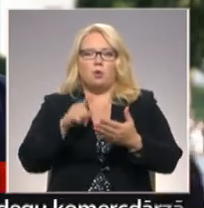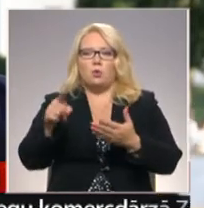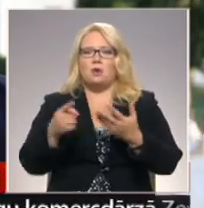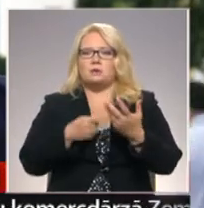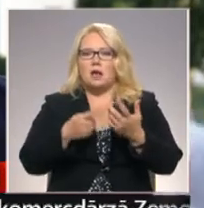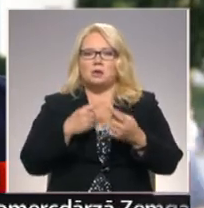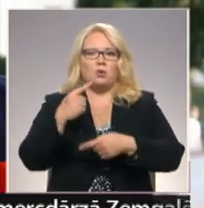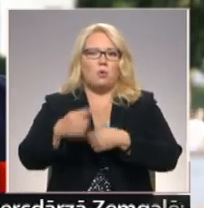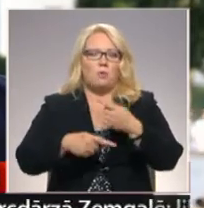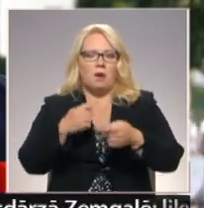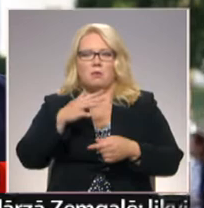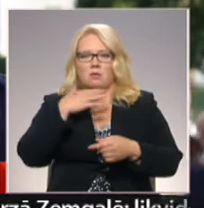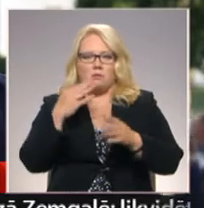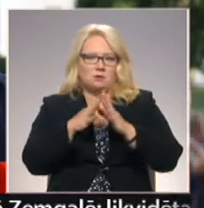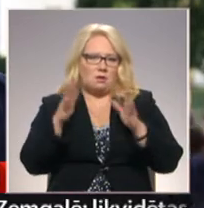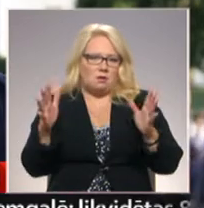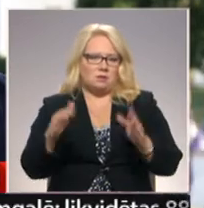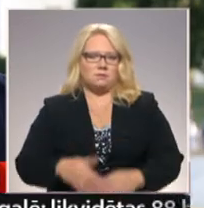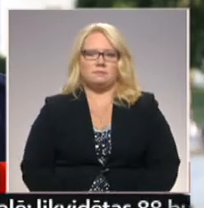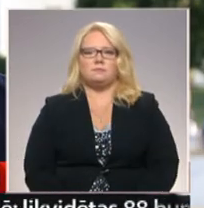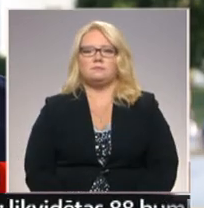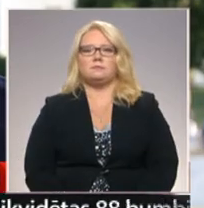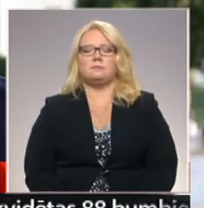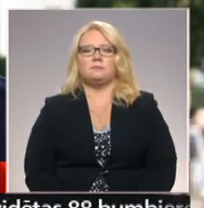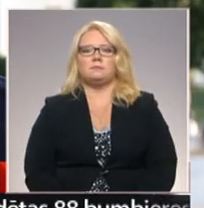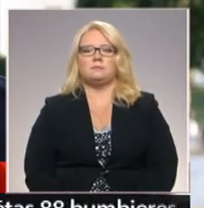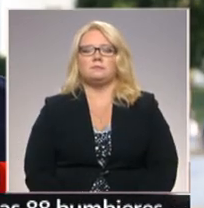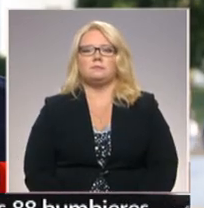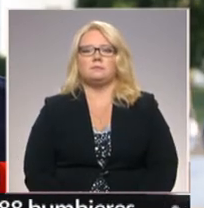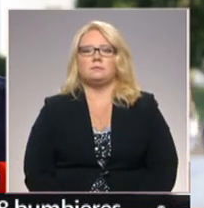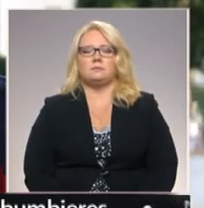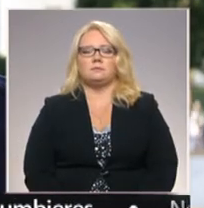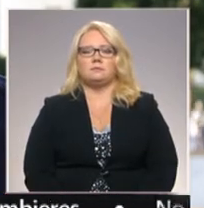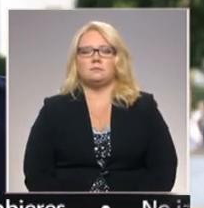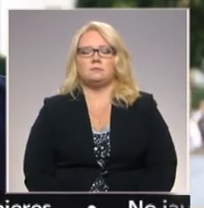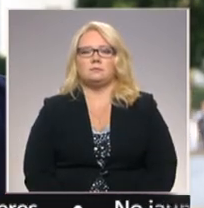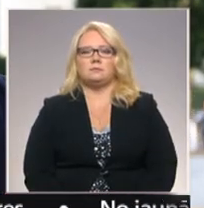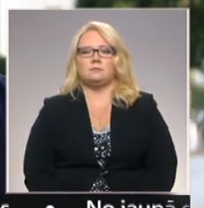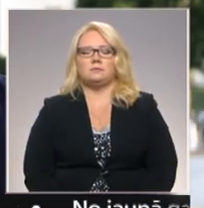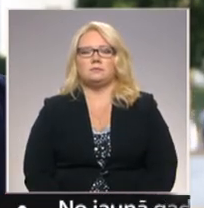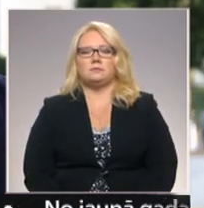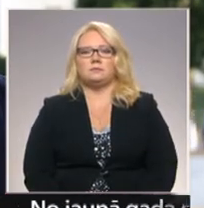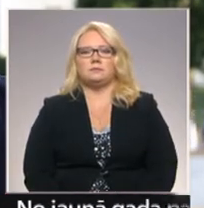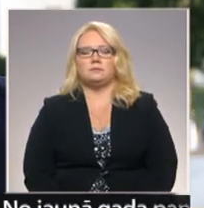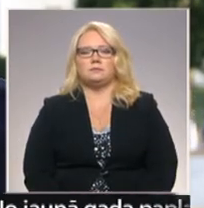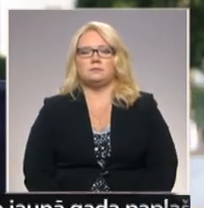joprojām ir ievērojami liels. Kārlis Dagilis no Šarlotsvillas un Vašingtonas speciāli Latvijas televīzijai. Kārlis Dagilis